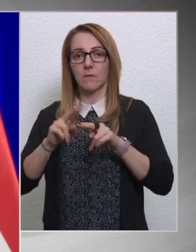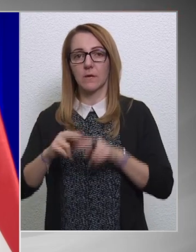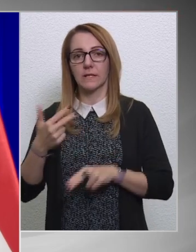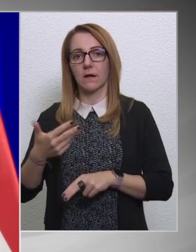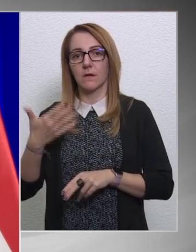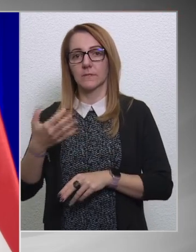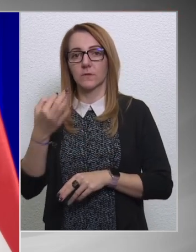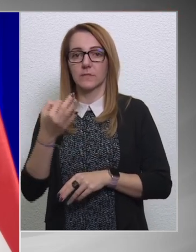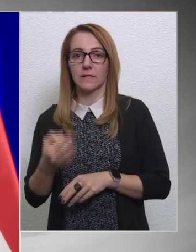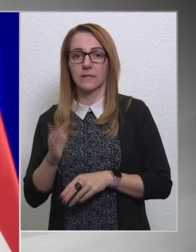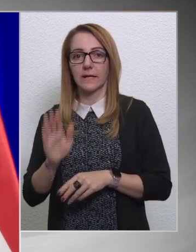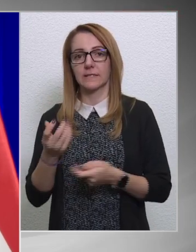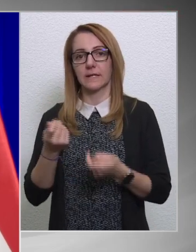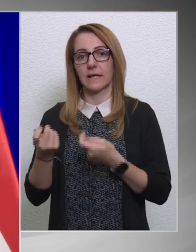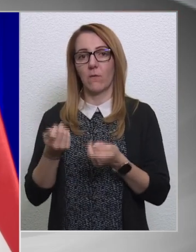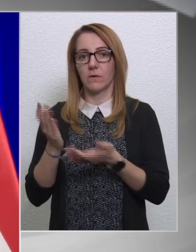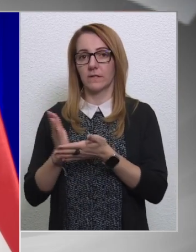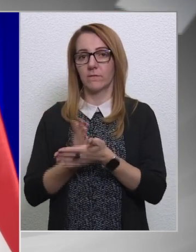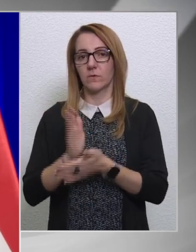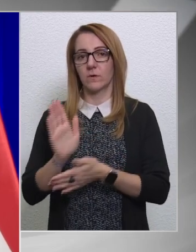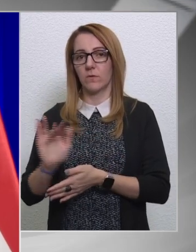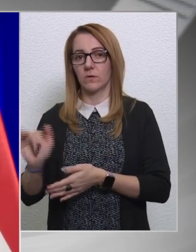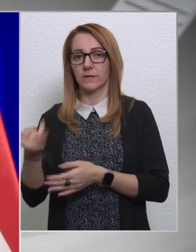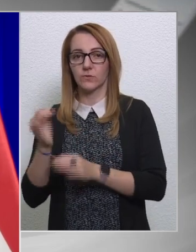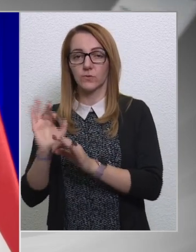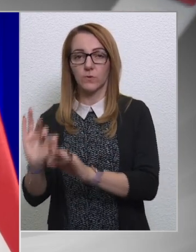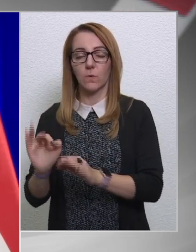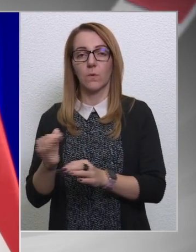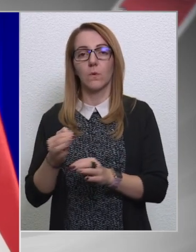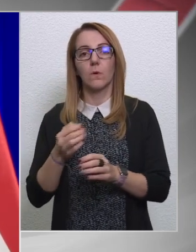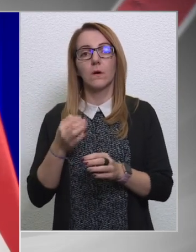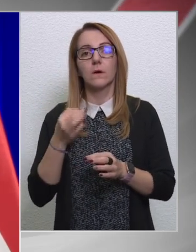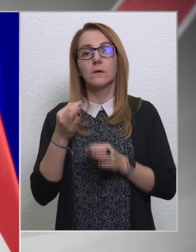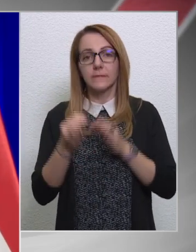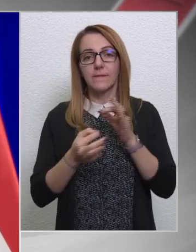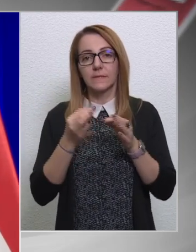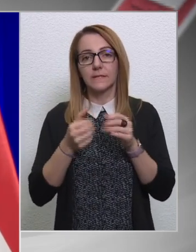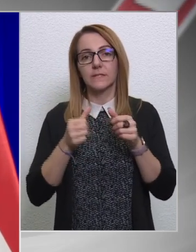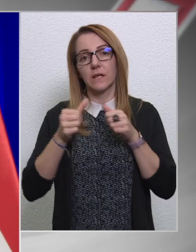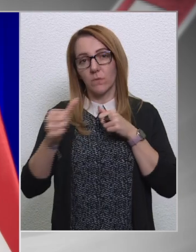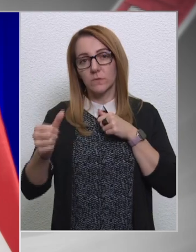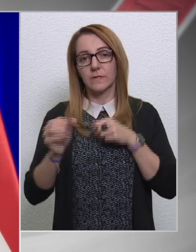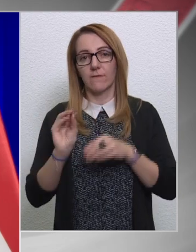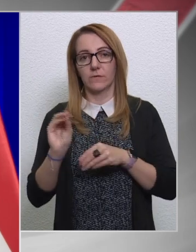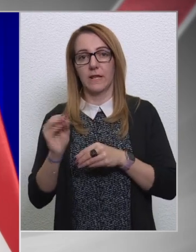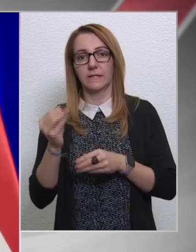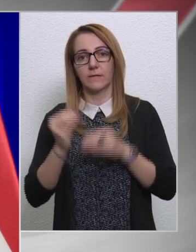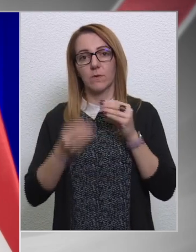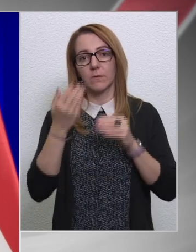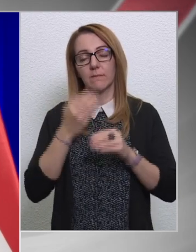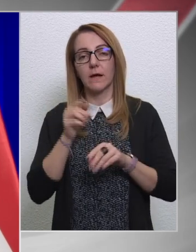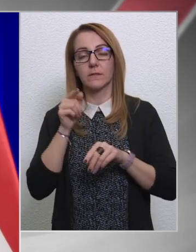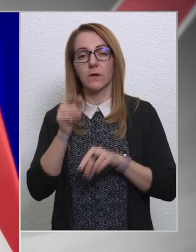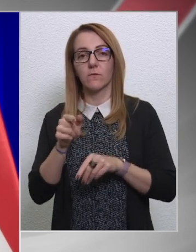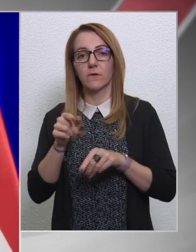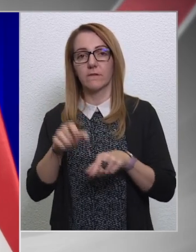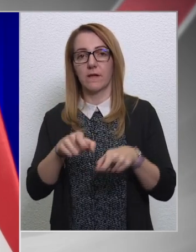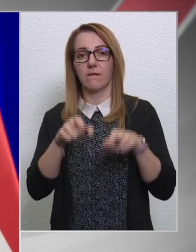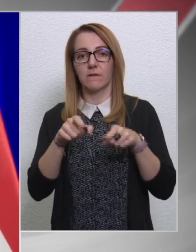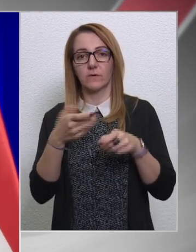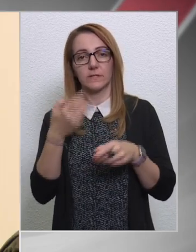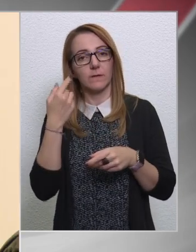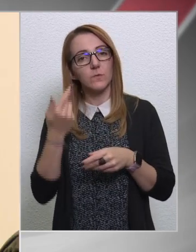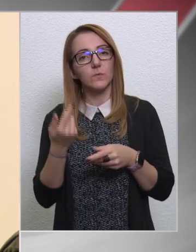35% ezeknek az operatív programok esetében is jó. Természetesen hosszabb távon jelenthet problémát, ha ezt jövőre nem tudjuk mondjuk a felfüggesztést